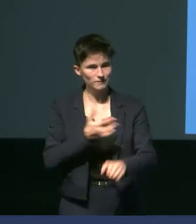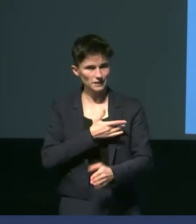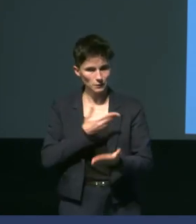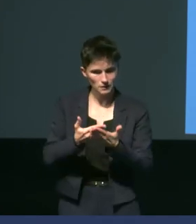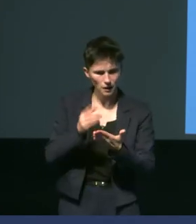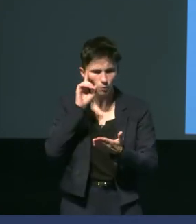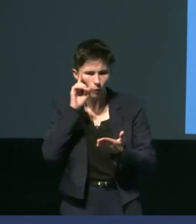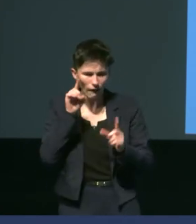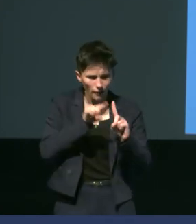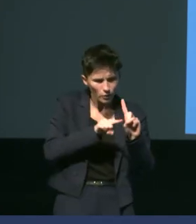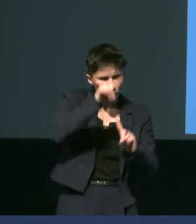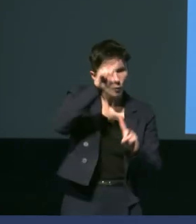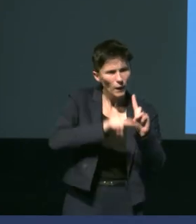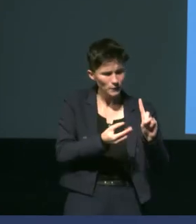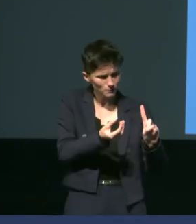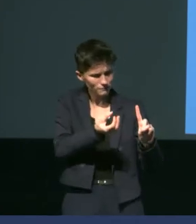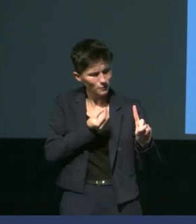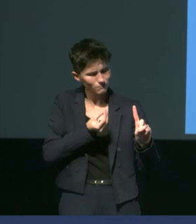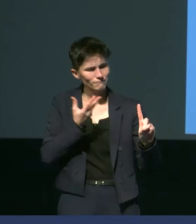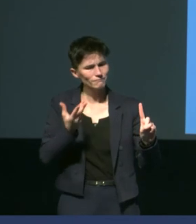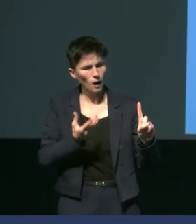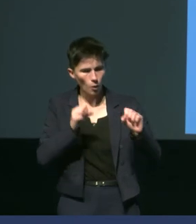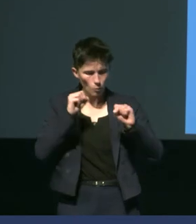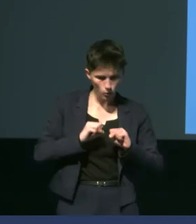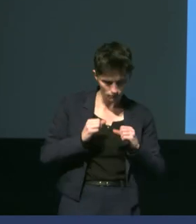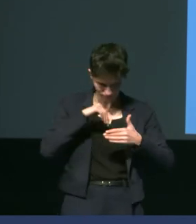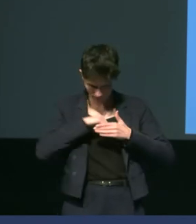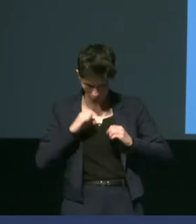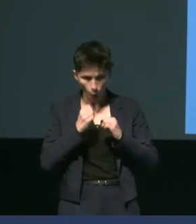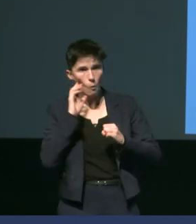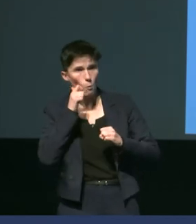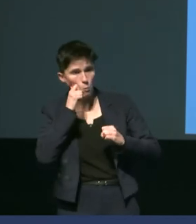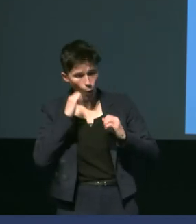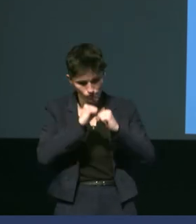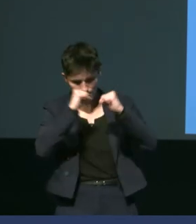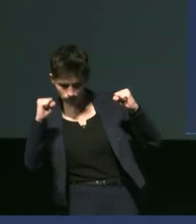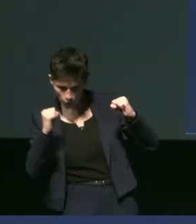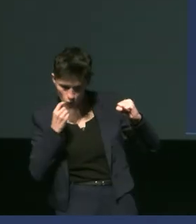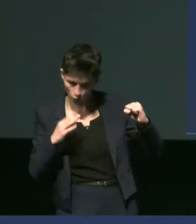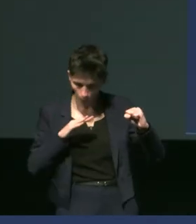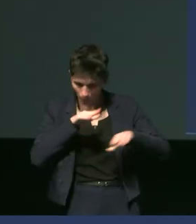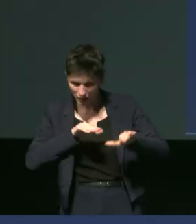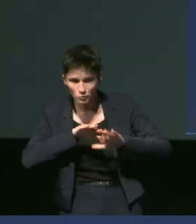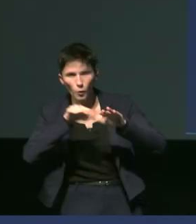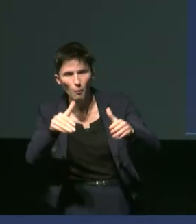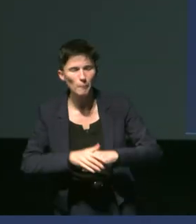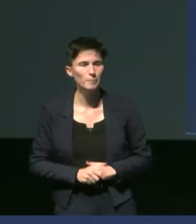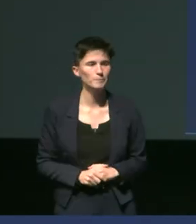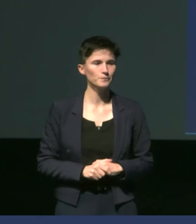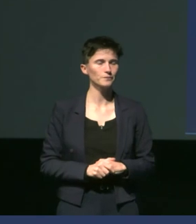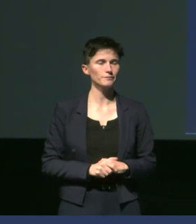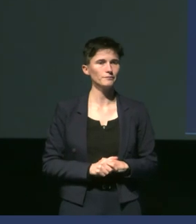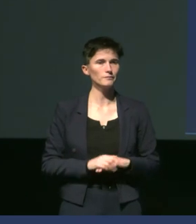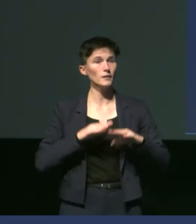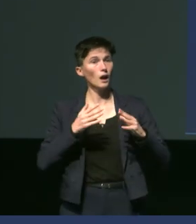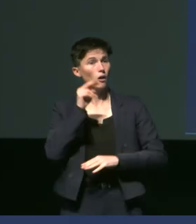donner un indice de l'activité sous cutanée de l'activité sanguine qui se passe derrière alors on a de